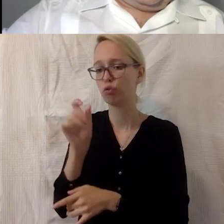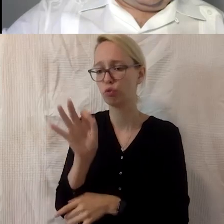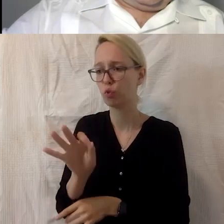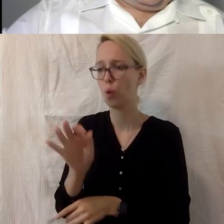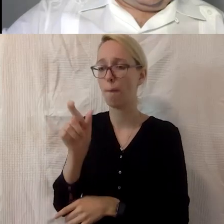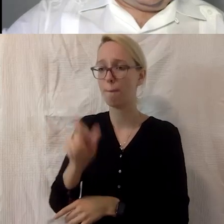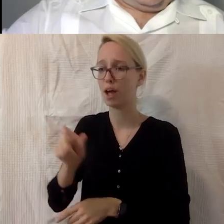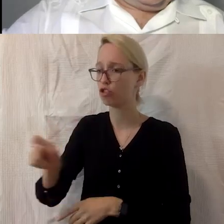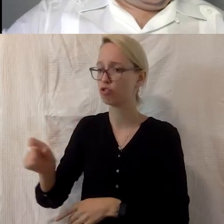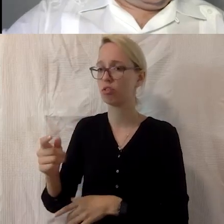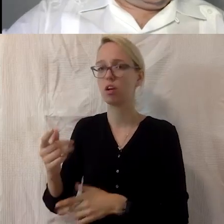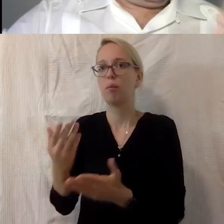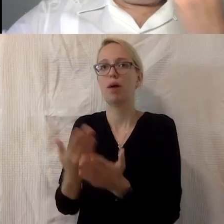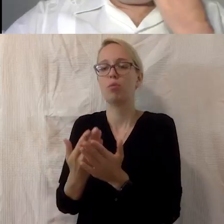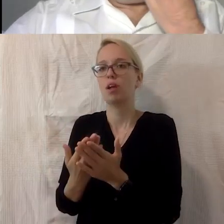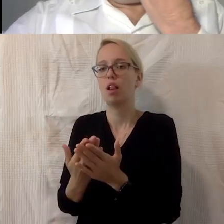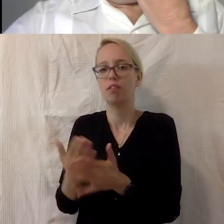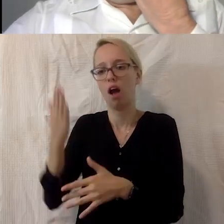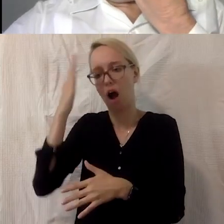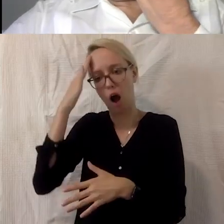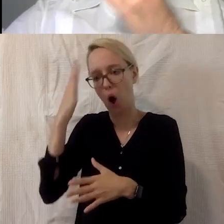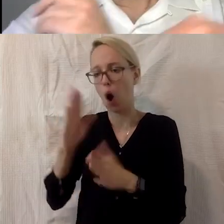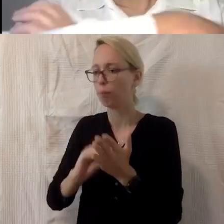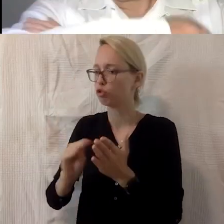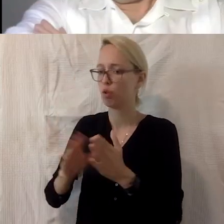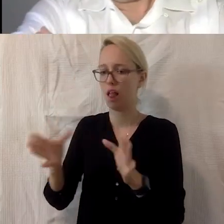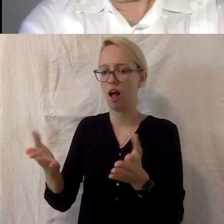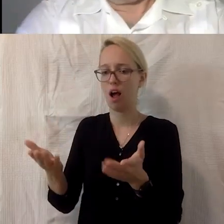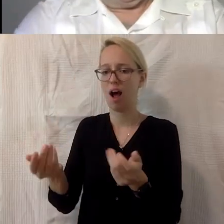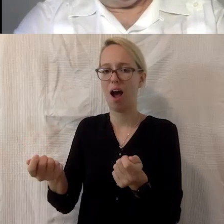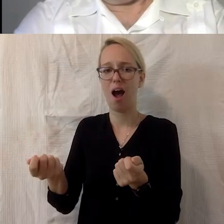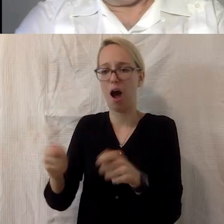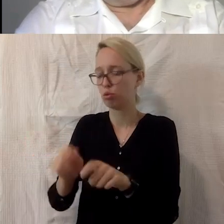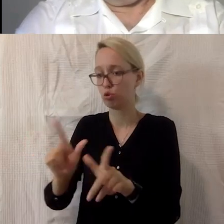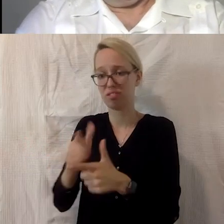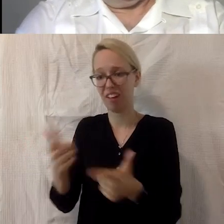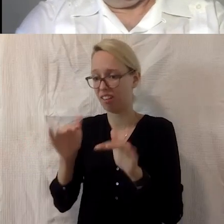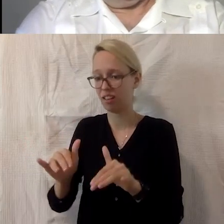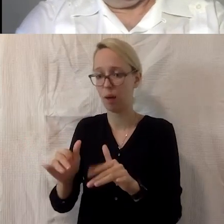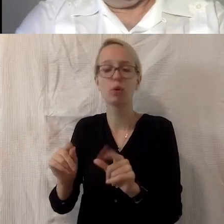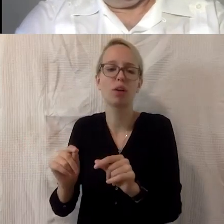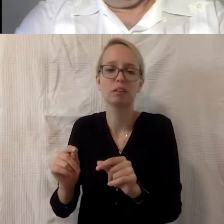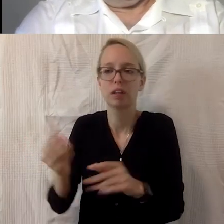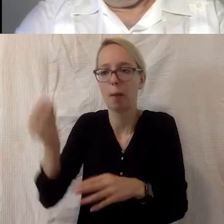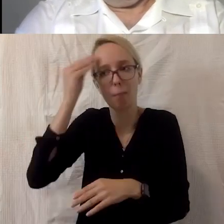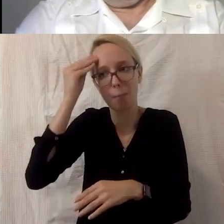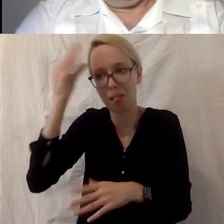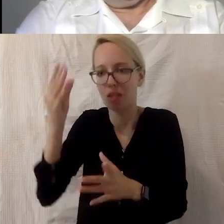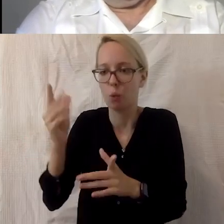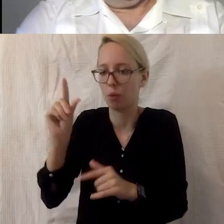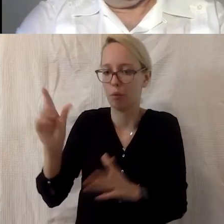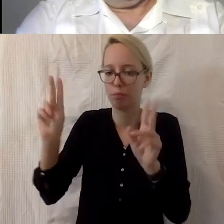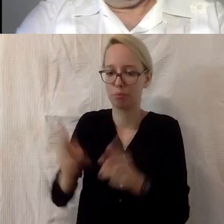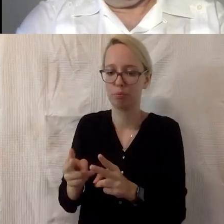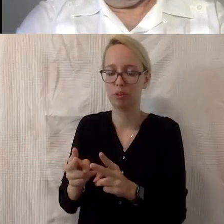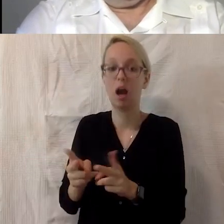die keinen Hauptschulabschluss haben, also die ungelernt sind. Das ist das größte Problem derzeit. Aber, und das sind Menschen mit Behinderung eben häufig